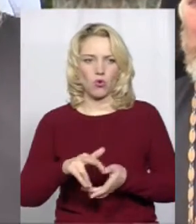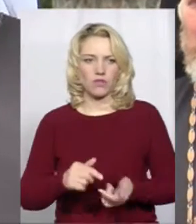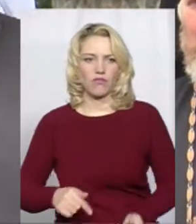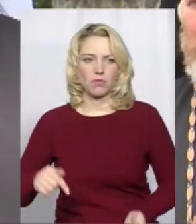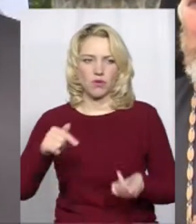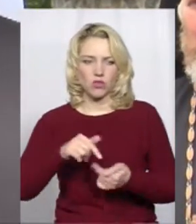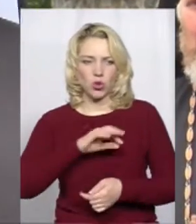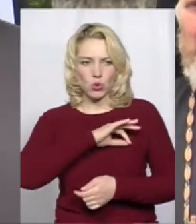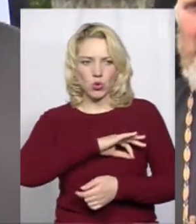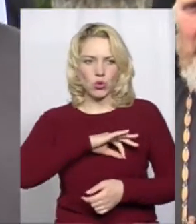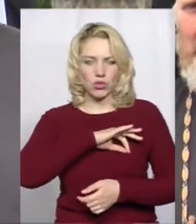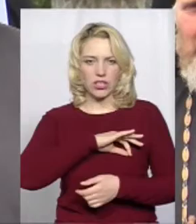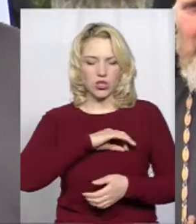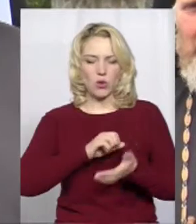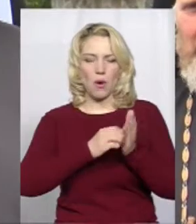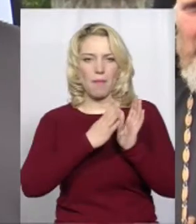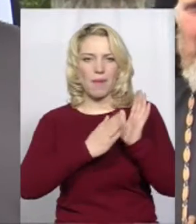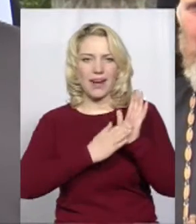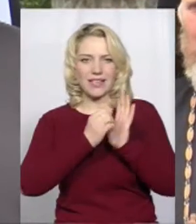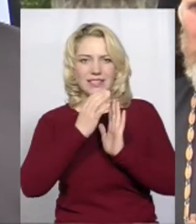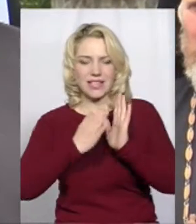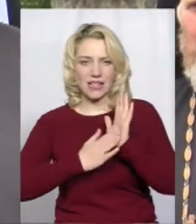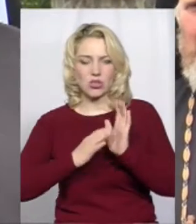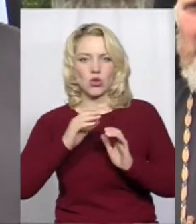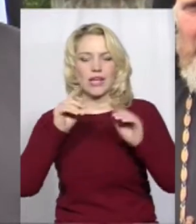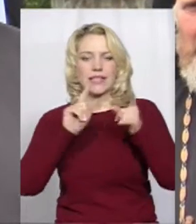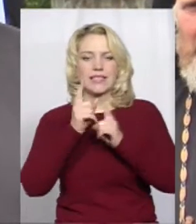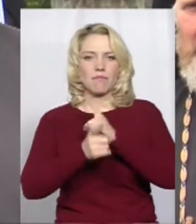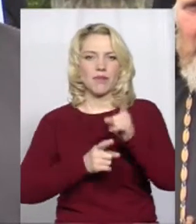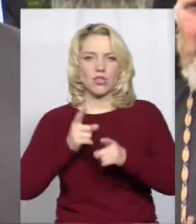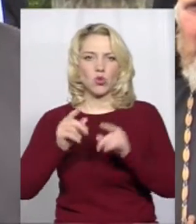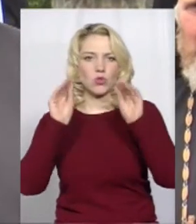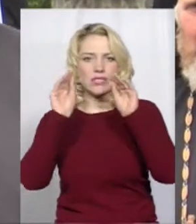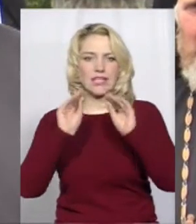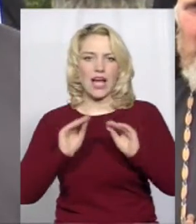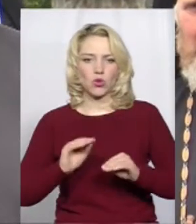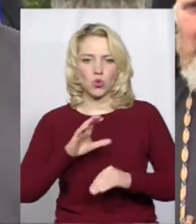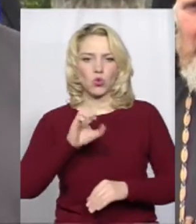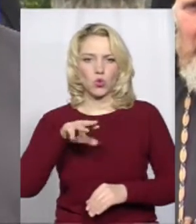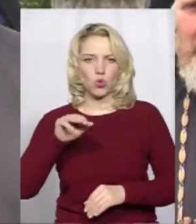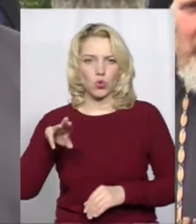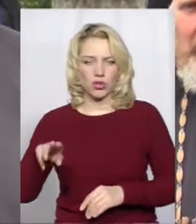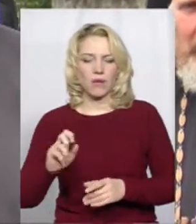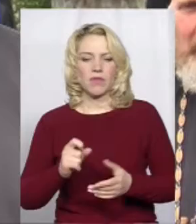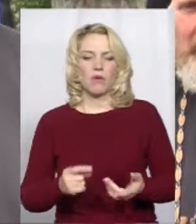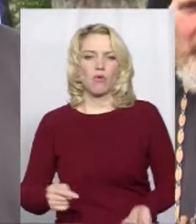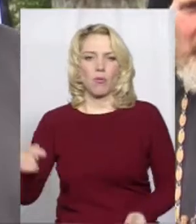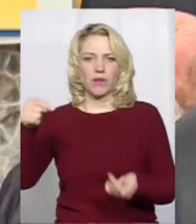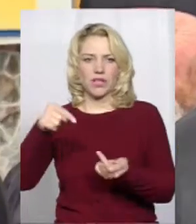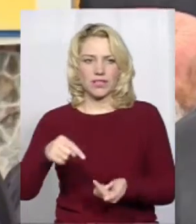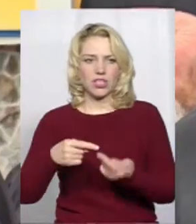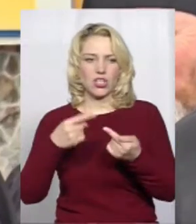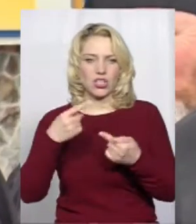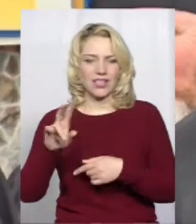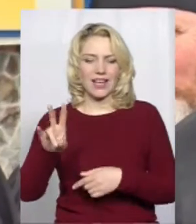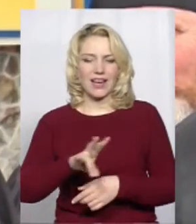юридичну перереєстрацію. Зміну своїх статутів про приналежність вже до іншого релігійного центру.